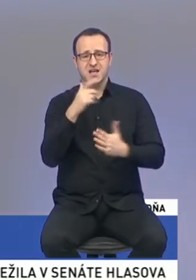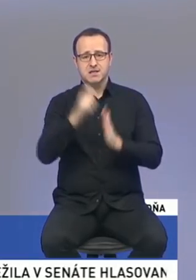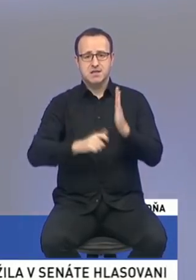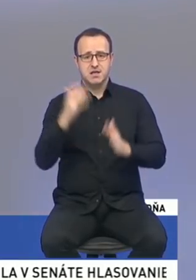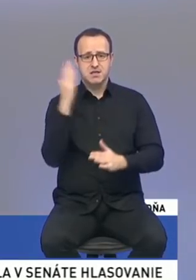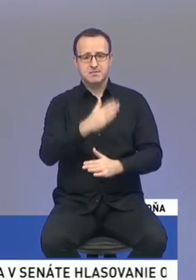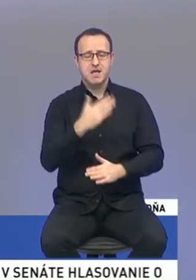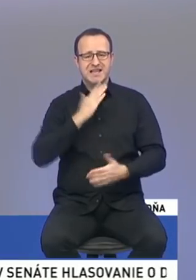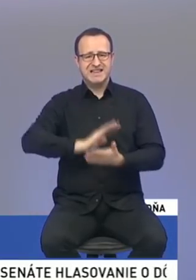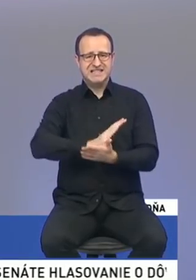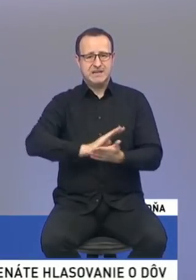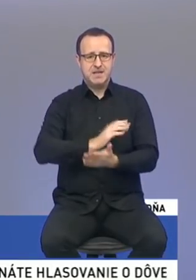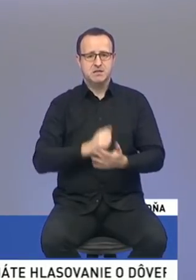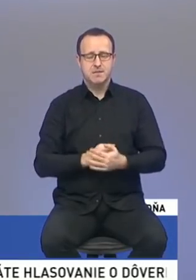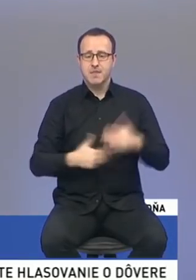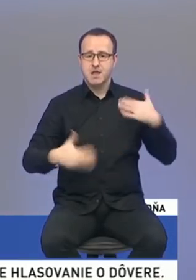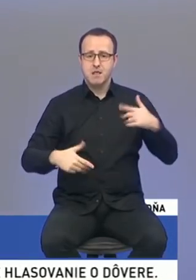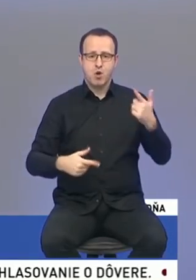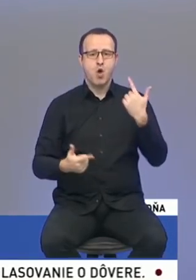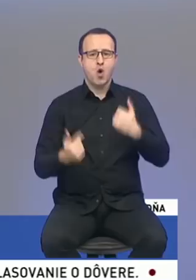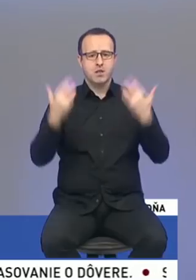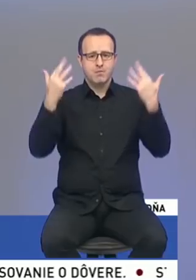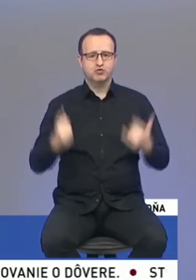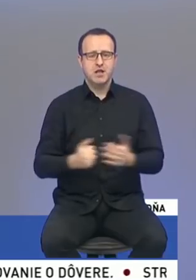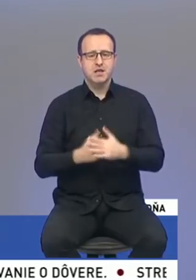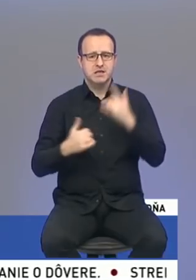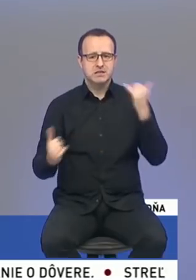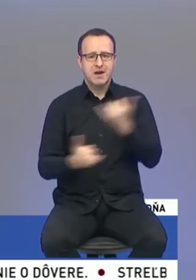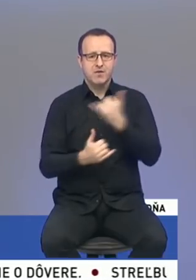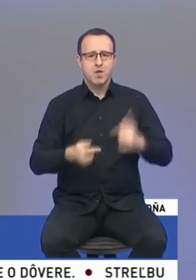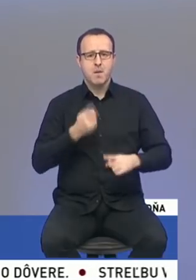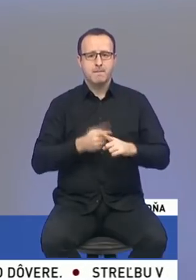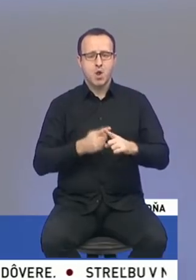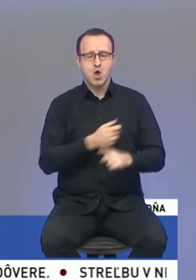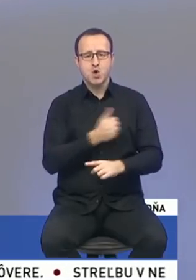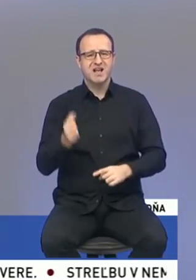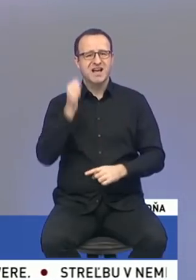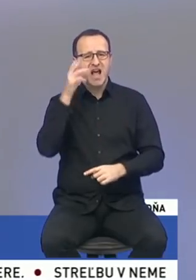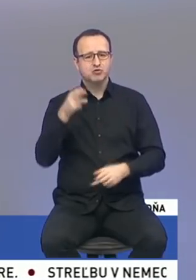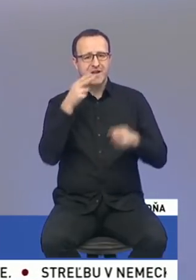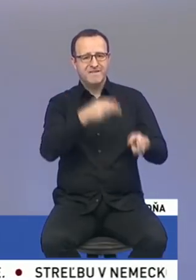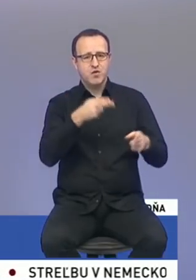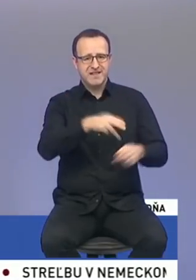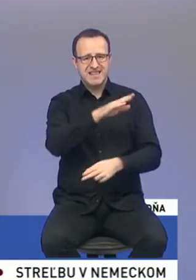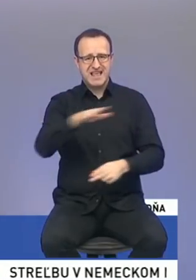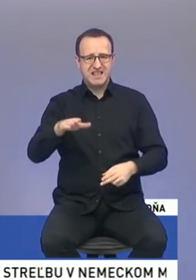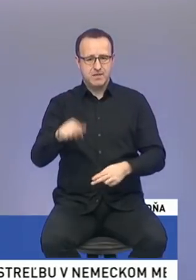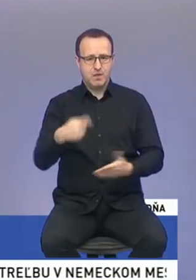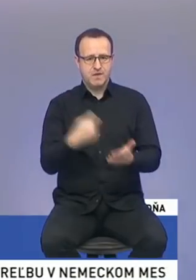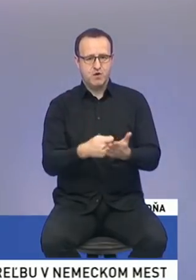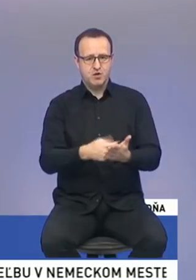sú diskriminované a nebolo im odratané spravodlivo pol roka za každé vychované dieťa. Akurát